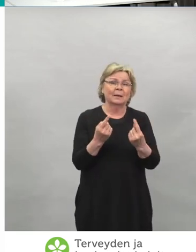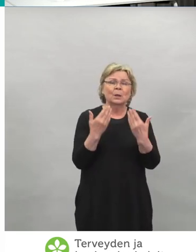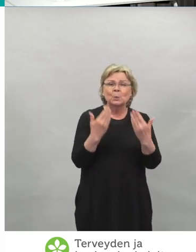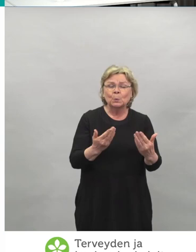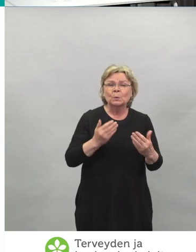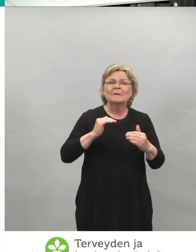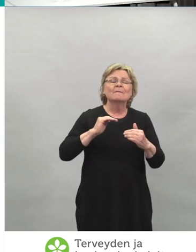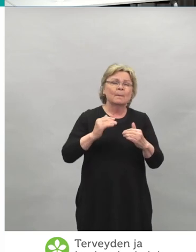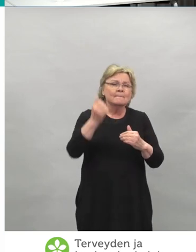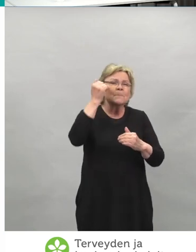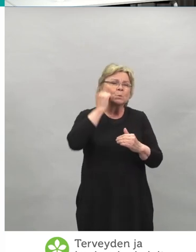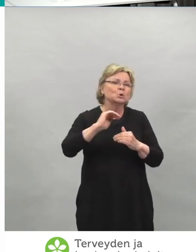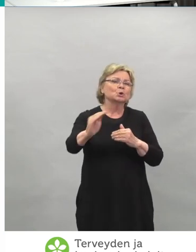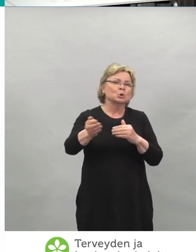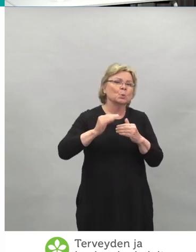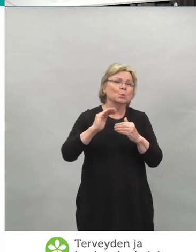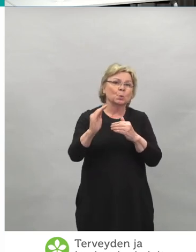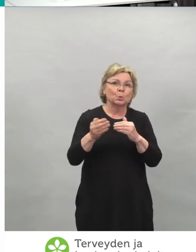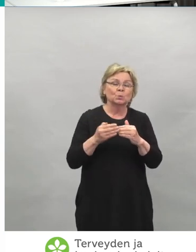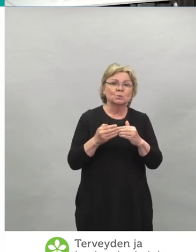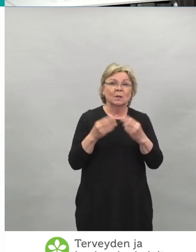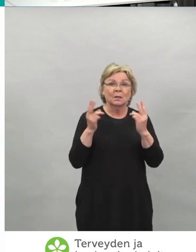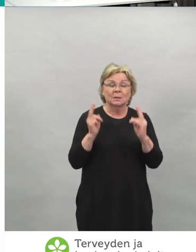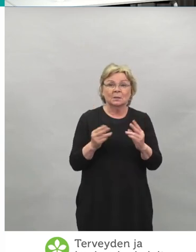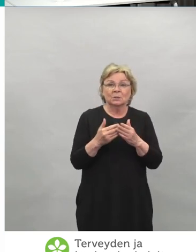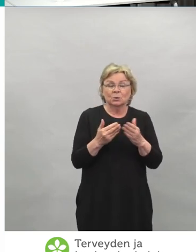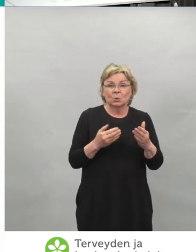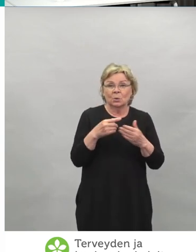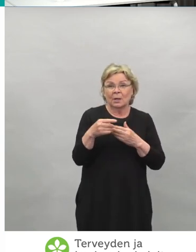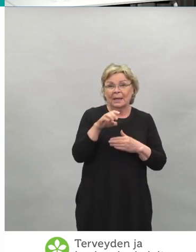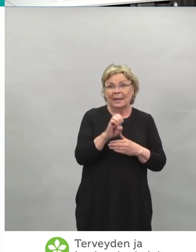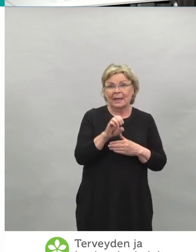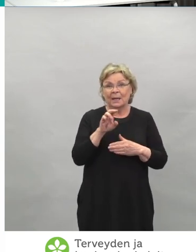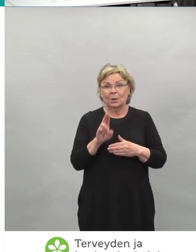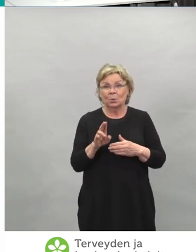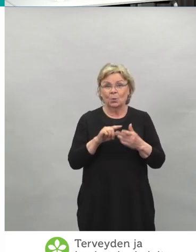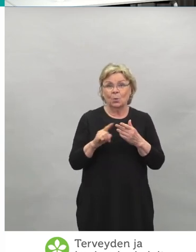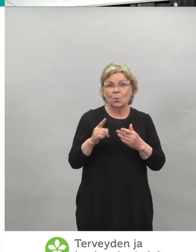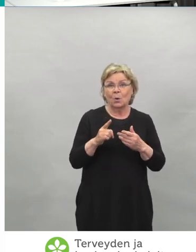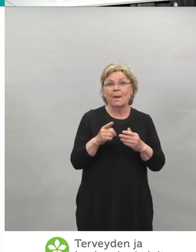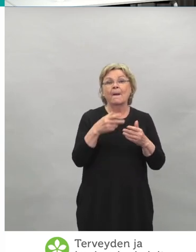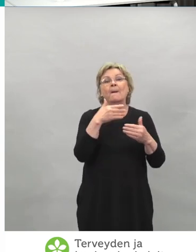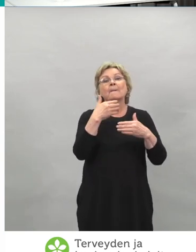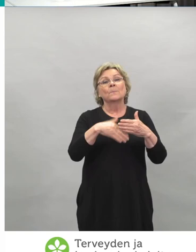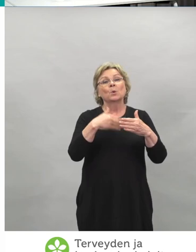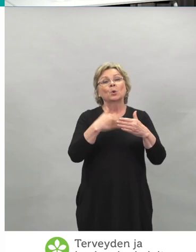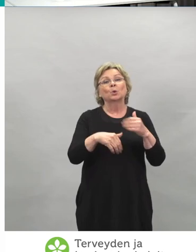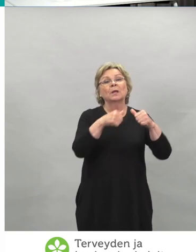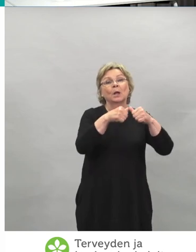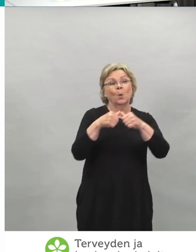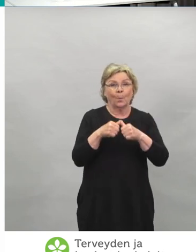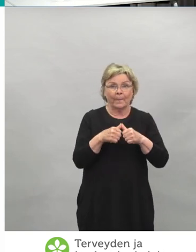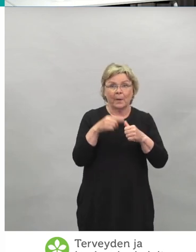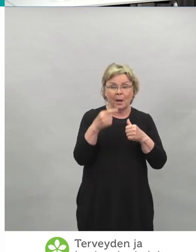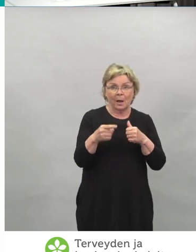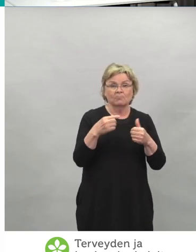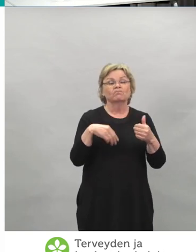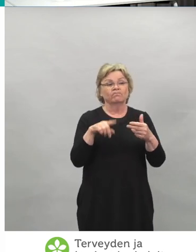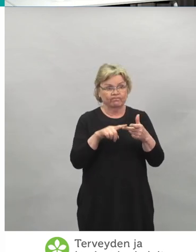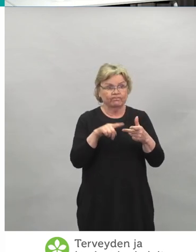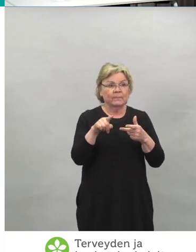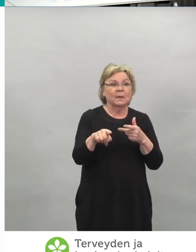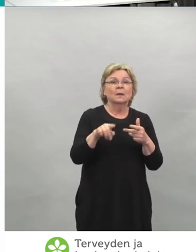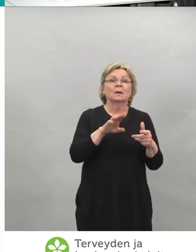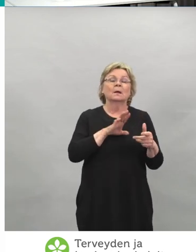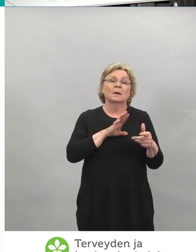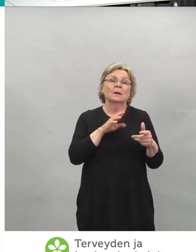aikaisemminkin mukana, niin EU-ssa myyntiluvan saaneet koronarokotteet ja kenelle meillä nyt niitä rokotteita